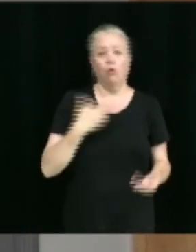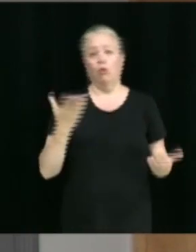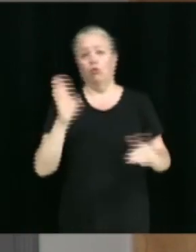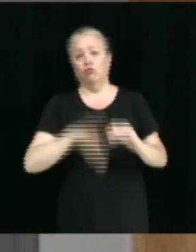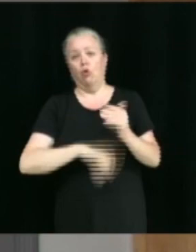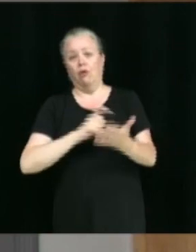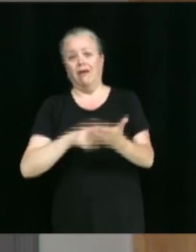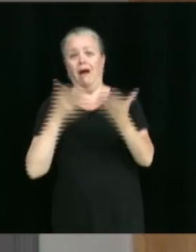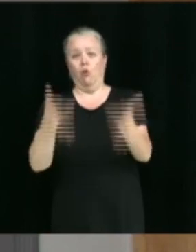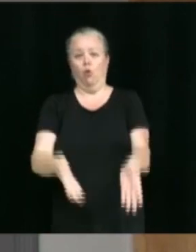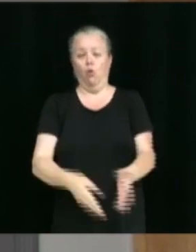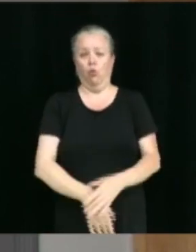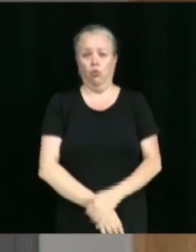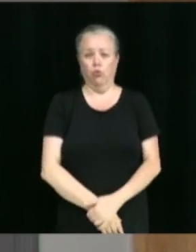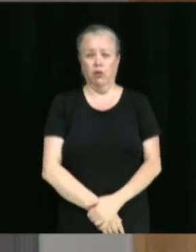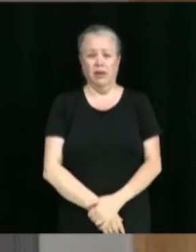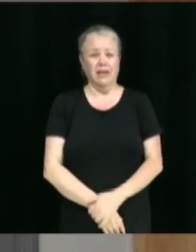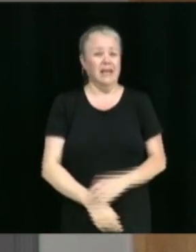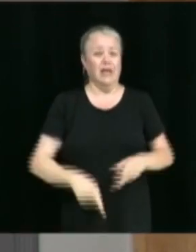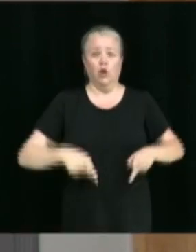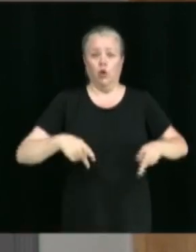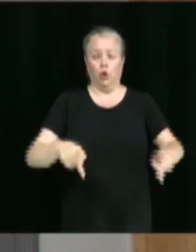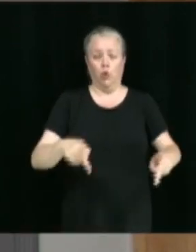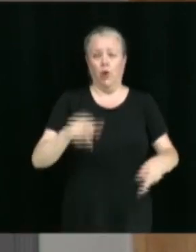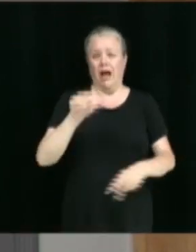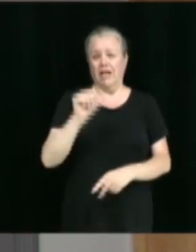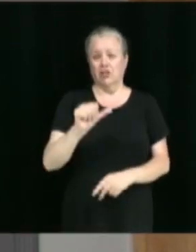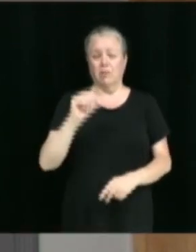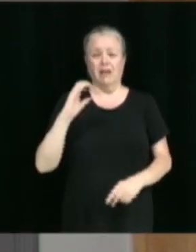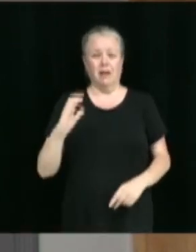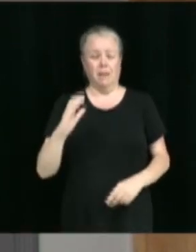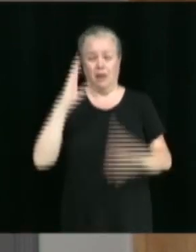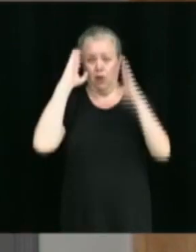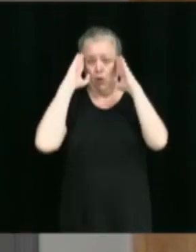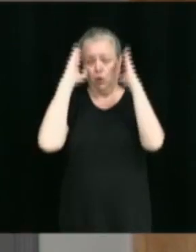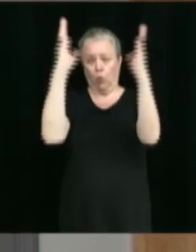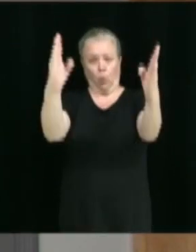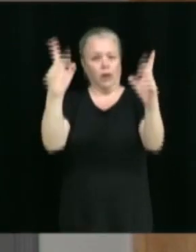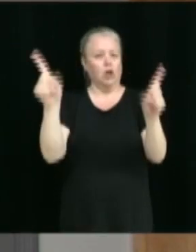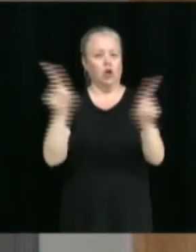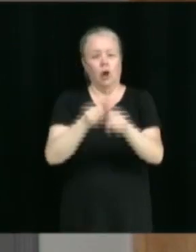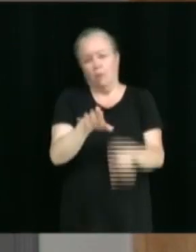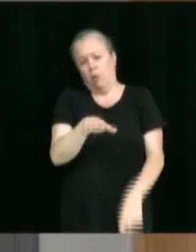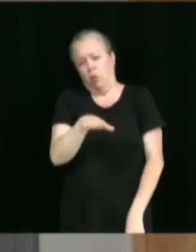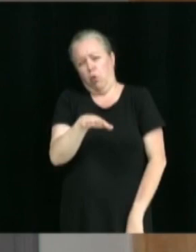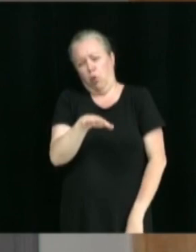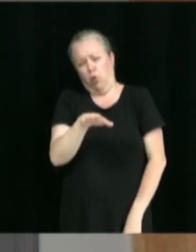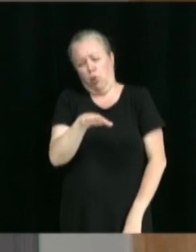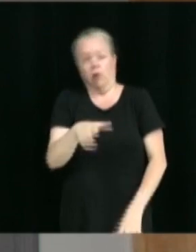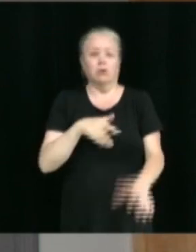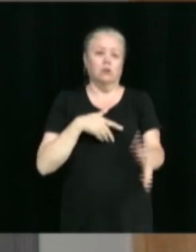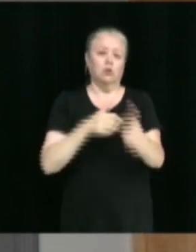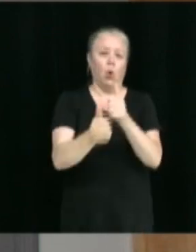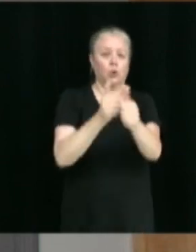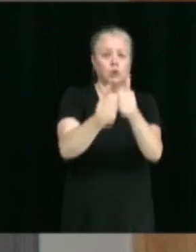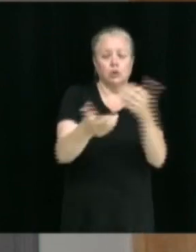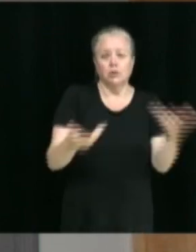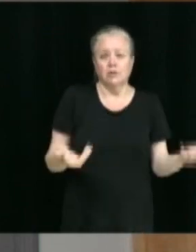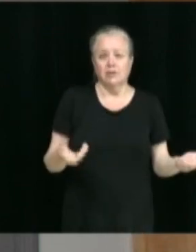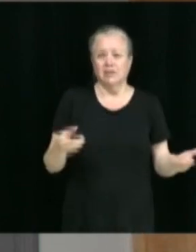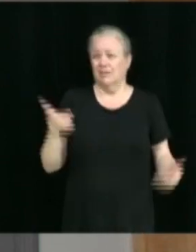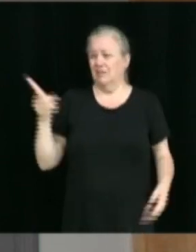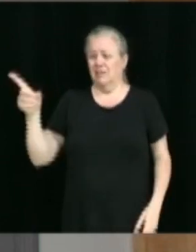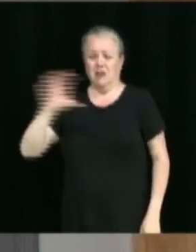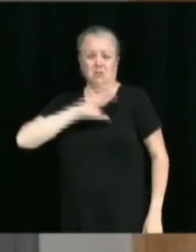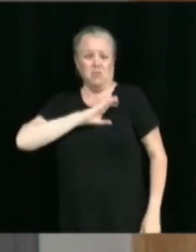Archibald-Campbell, mais elle est bien droite, sans arrêt. Ça fait que la piste de course est là. Je pense qu la police, il y des solutions avec des